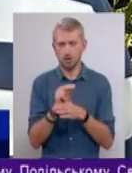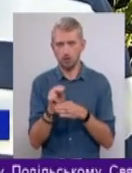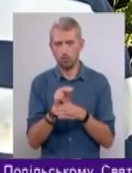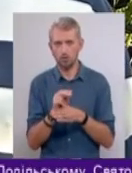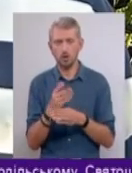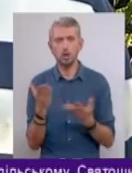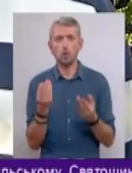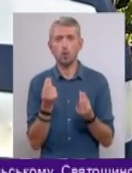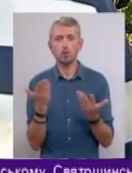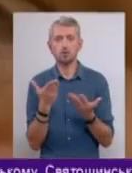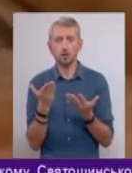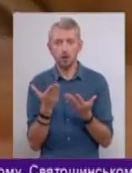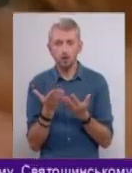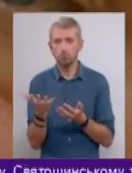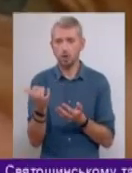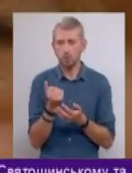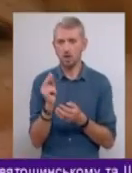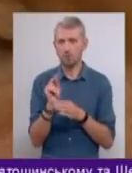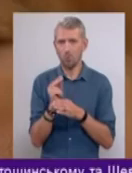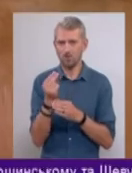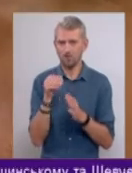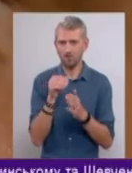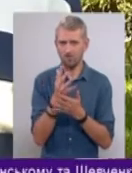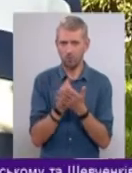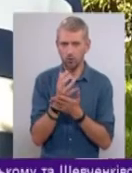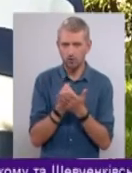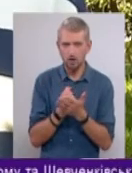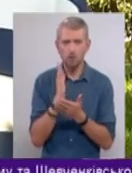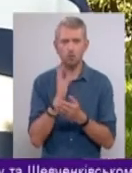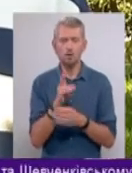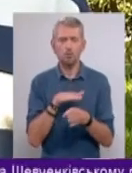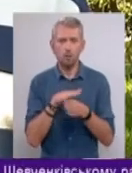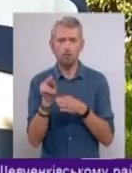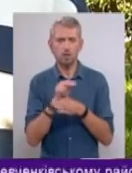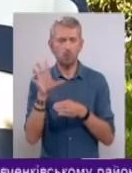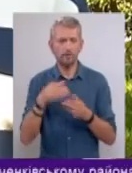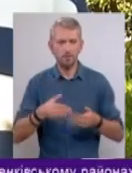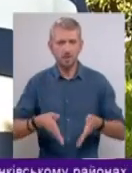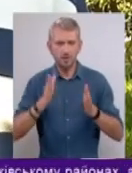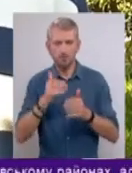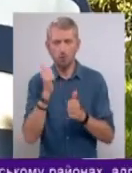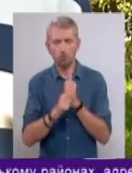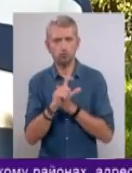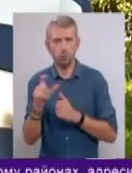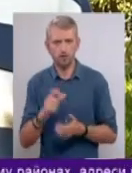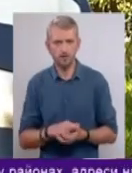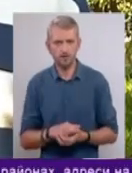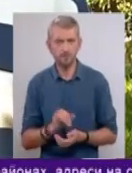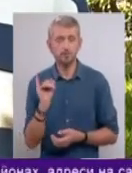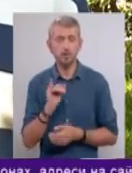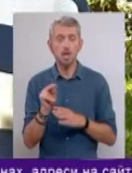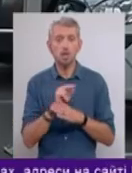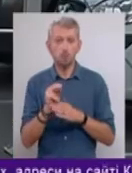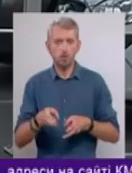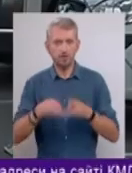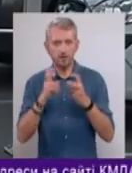гроші з яких йде з ремонтного фонду. Буде капітальний ремонт всіх під'їздів, капітальний ремонт на кожному поверсі і ремонт